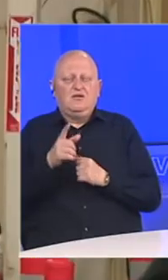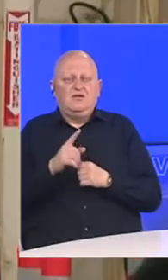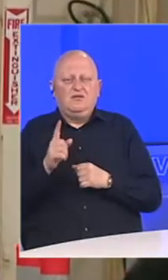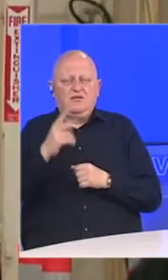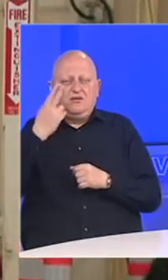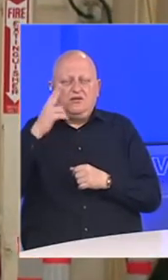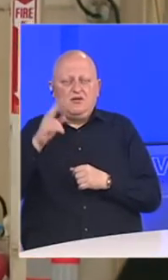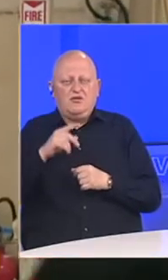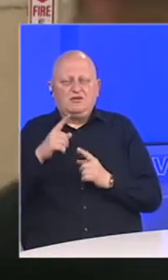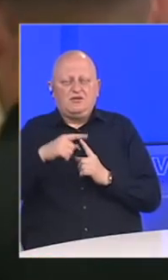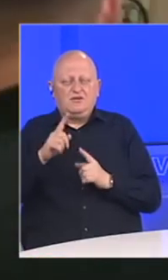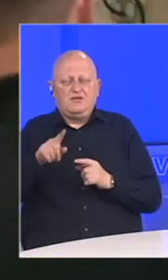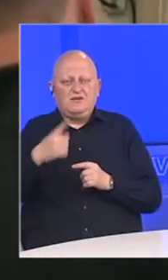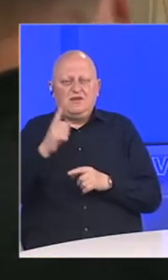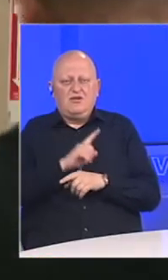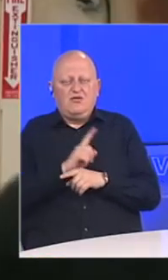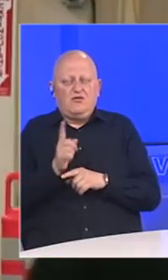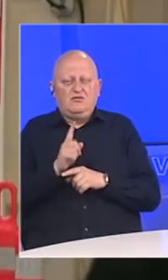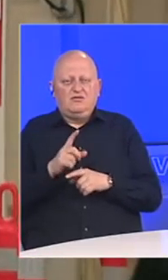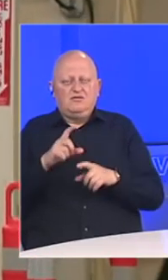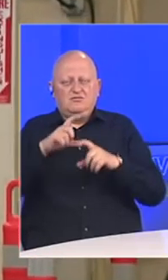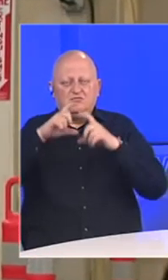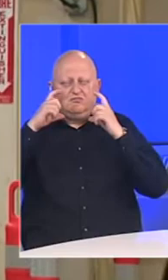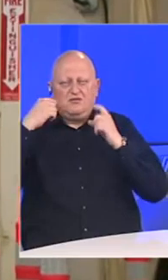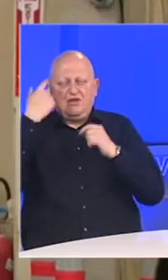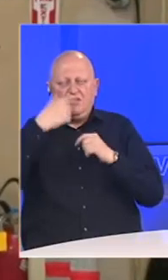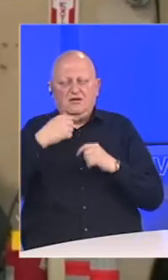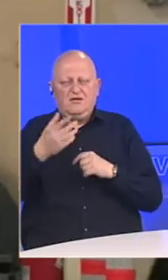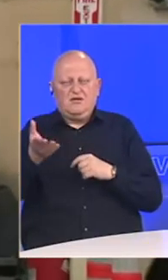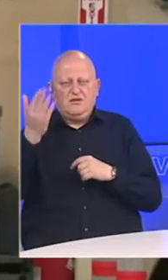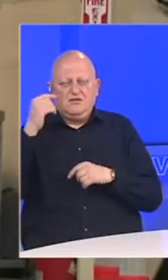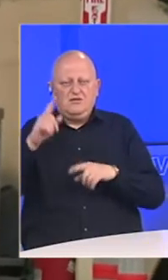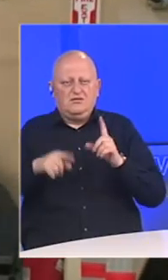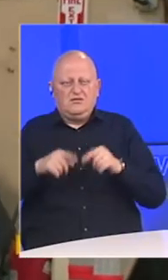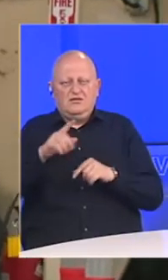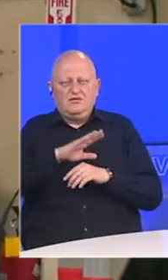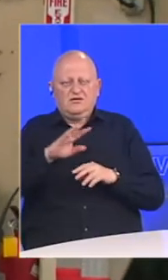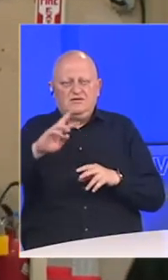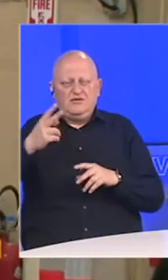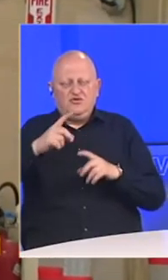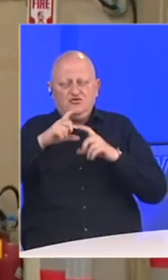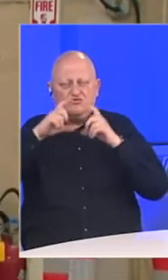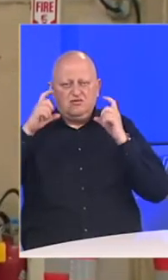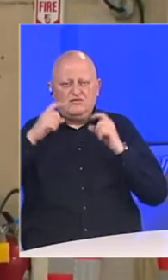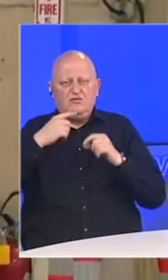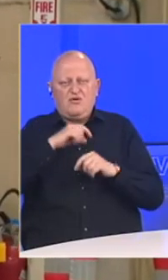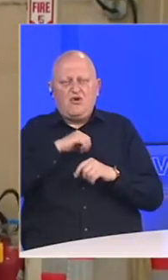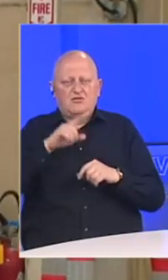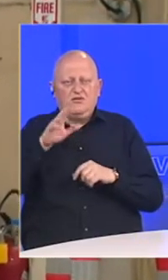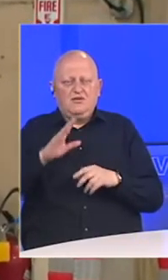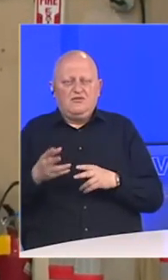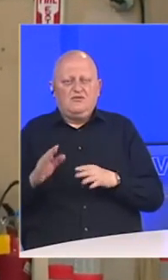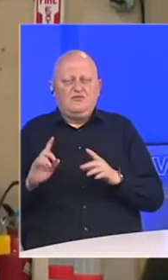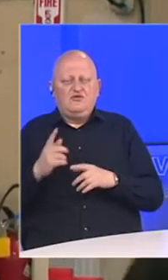taj ne poznaje Trumpa. Niti jednog momenta nije stavio na lice masku, iako su pod njima bili svi drugi, svi osim višeg